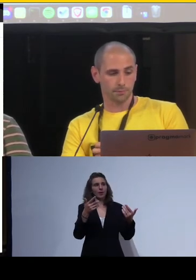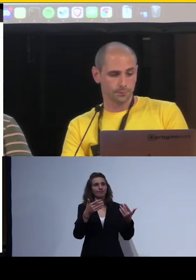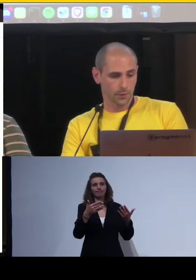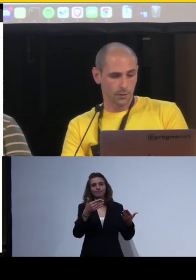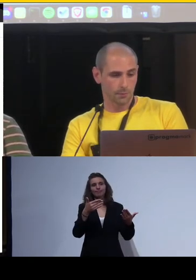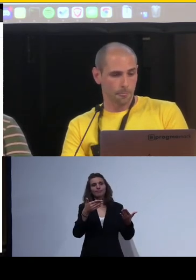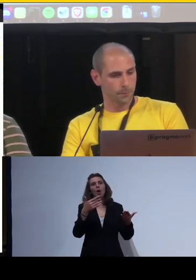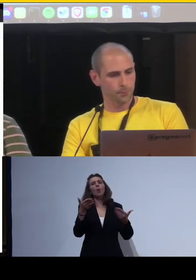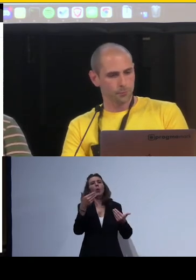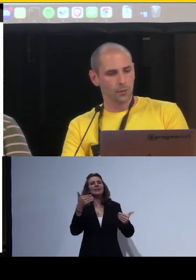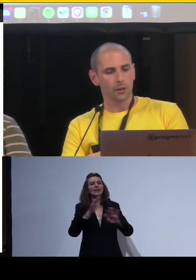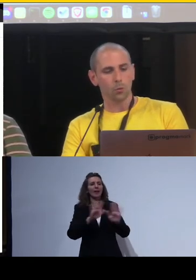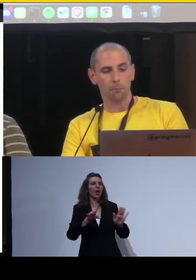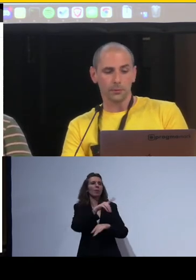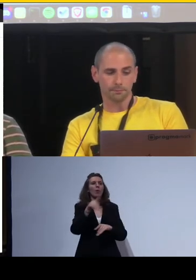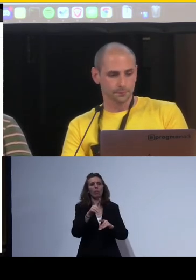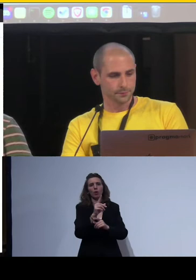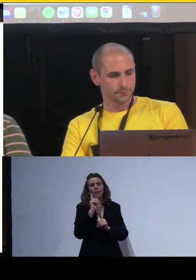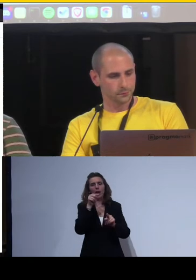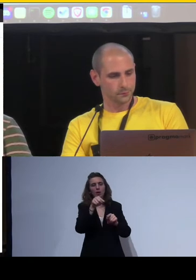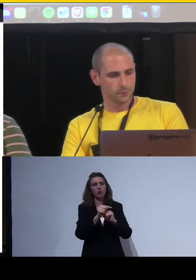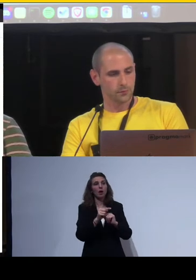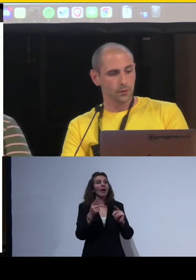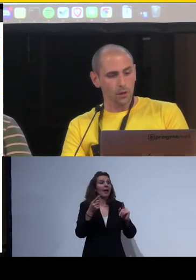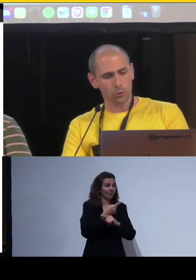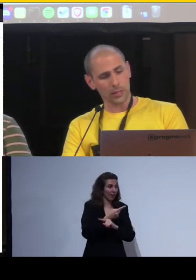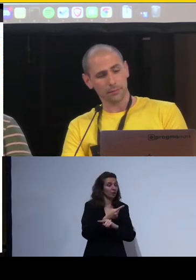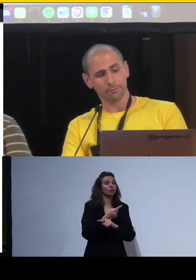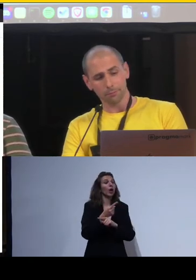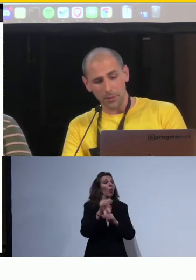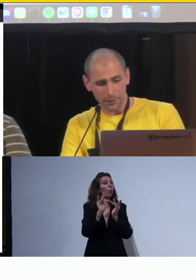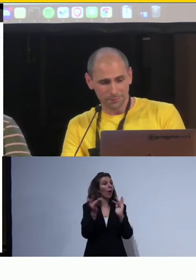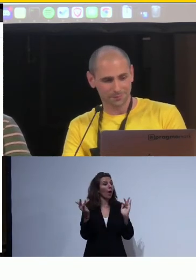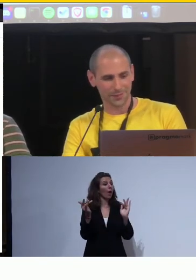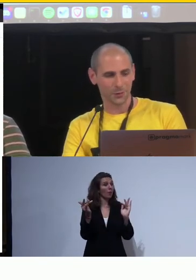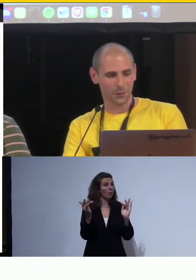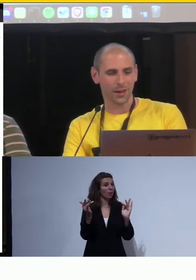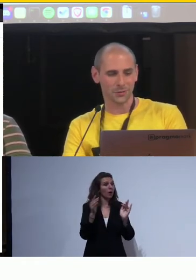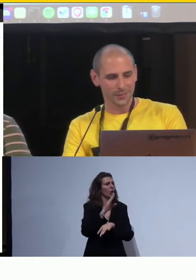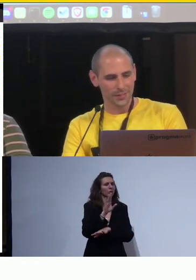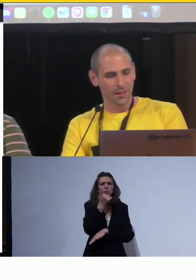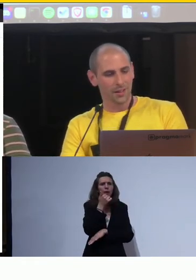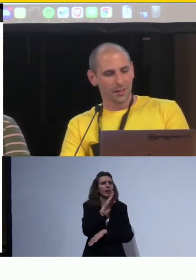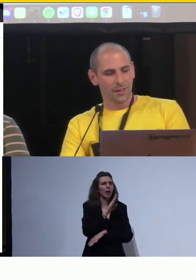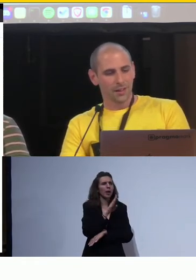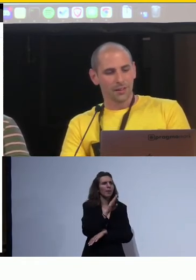web, o scusate, Beamer, in questo caso,